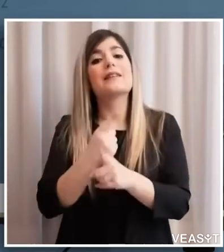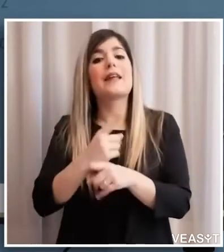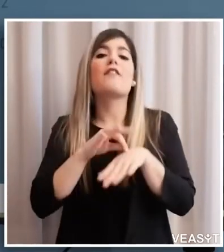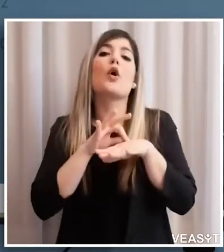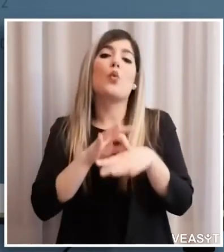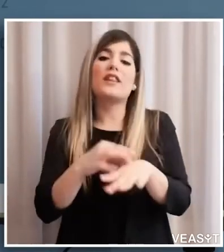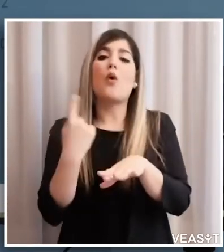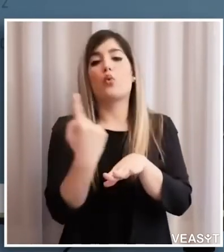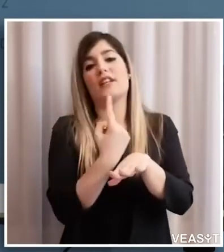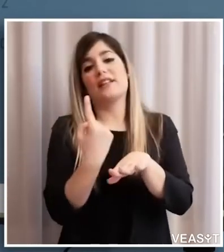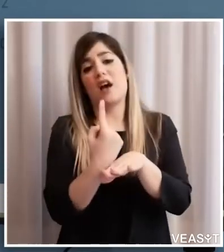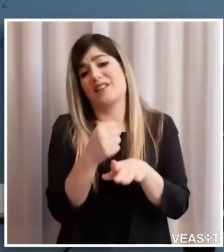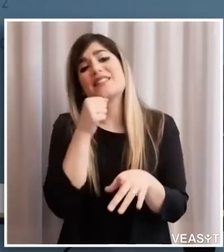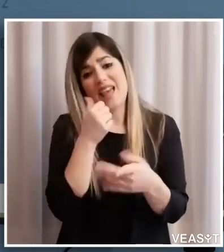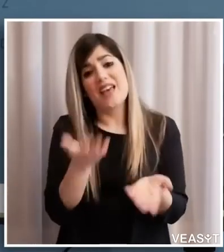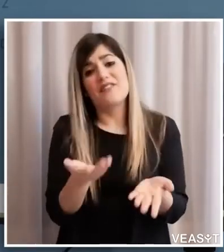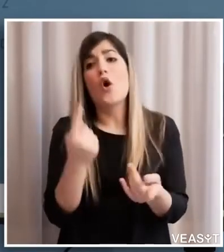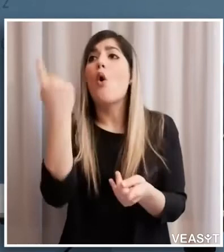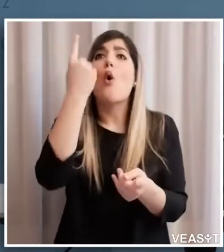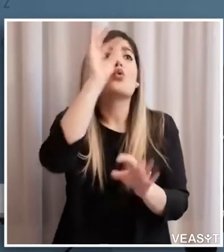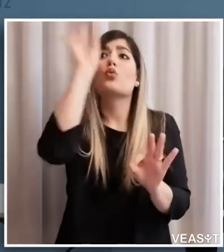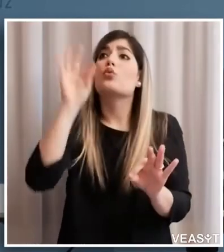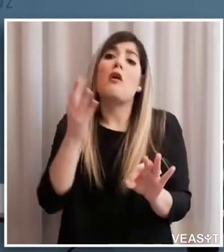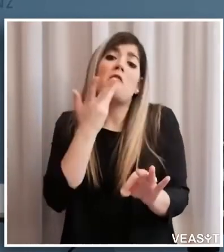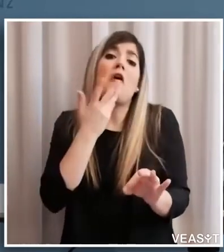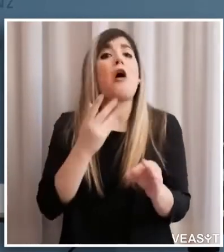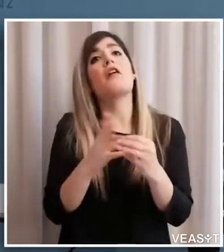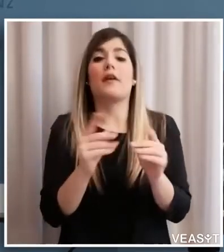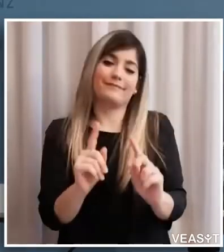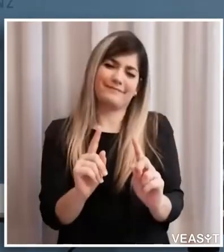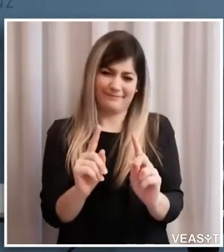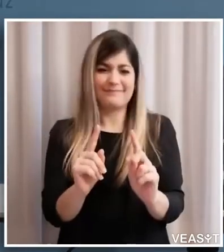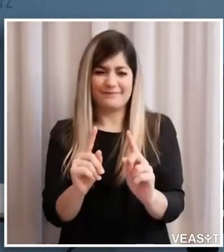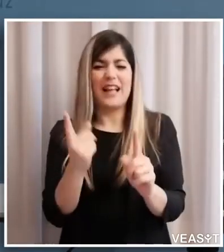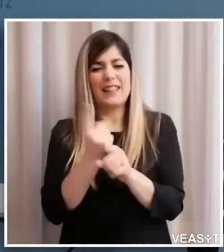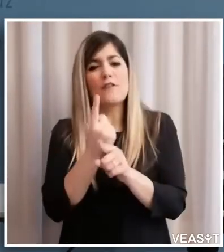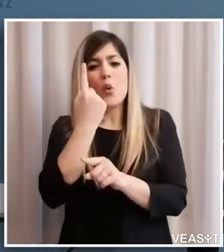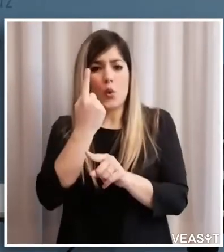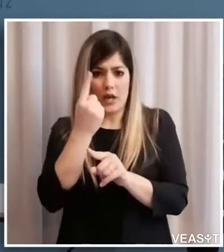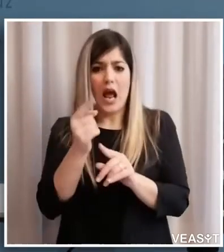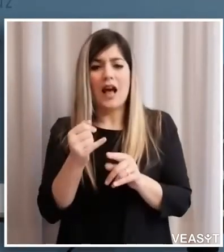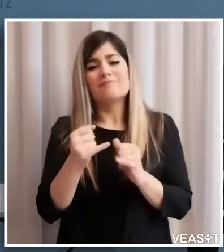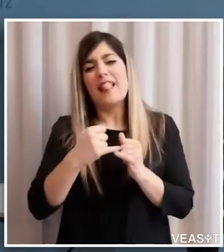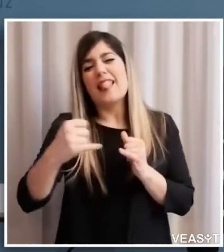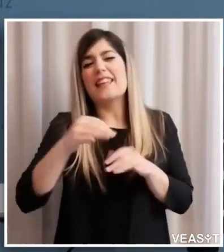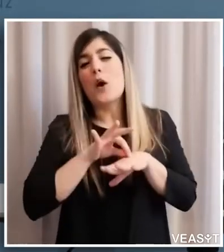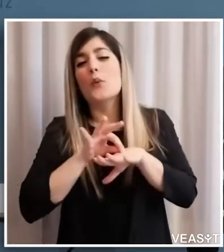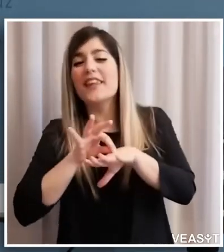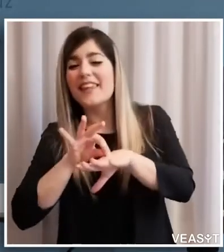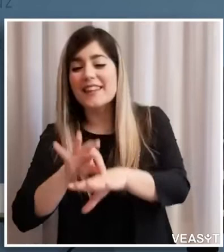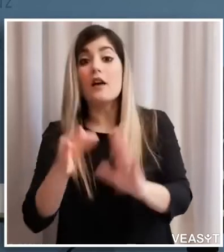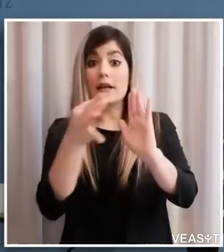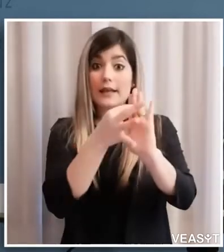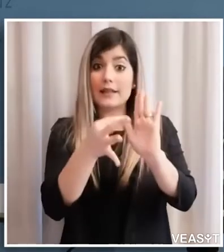ciascuno fa quello che vuole una linea guida in base a quali criteri e in base a quali paletti secondo